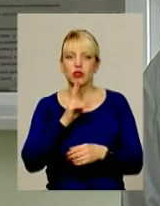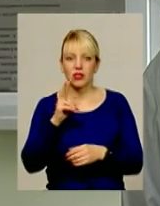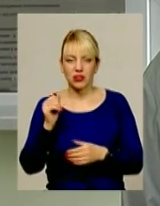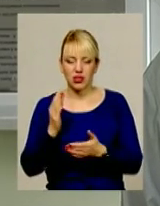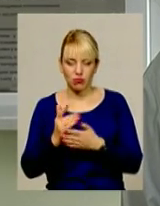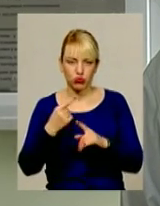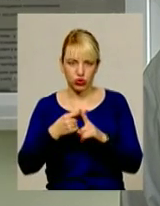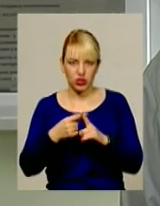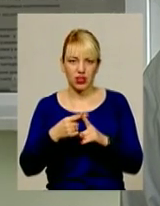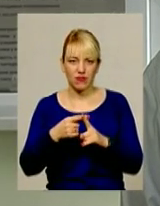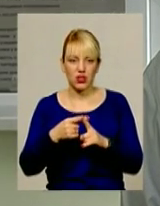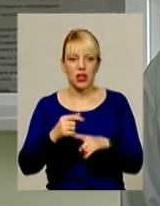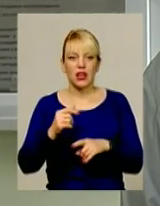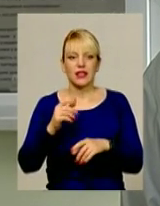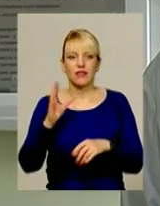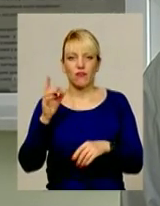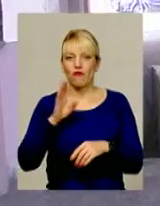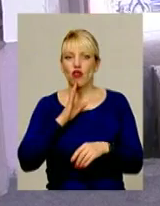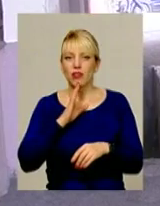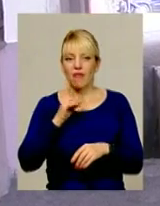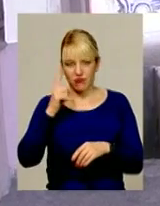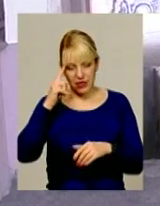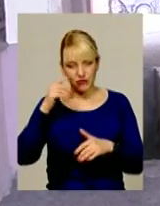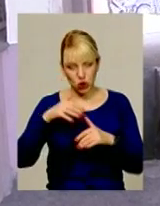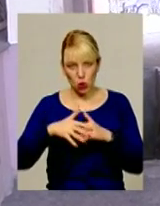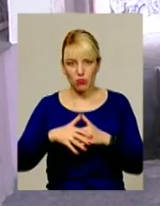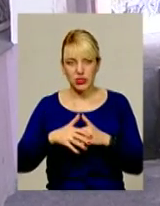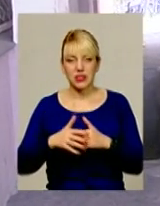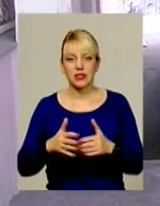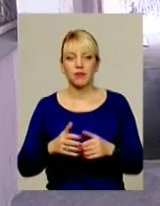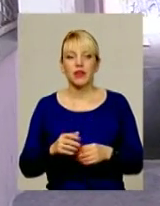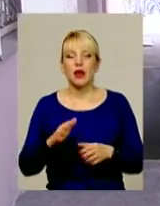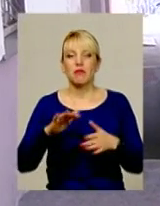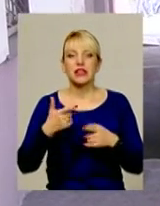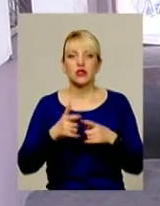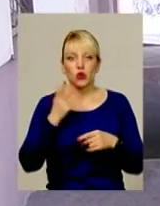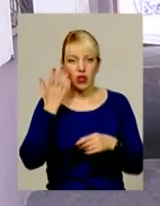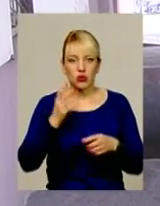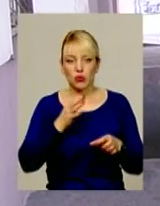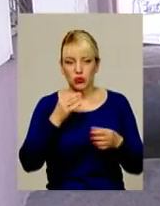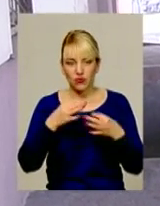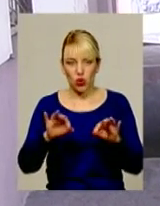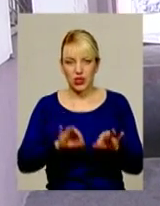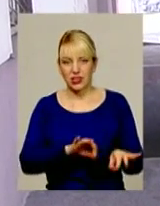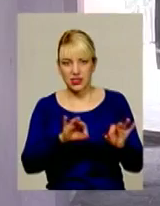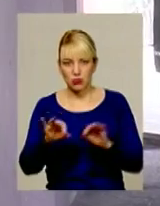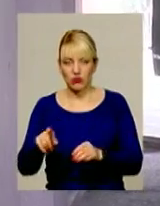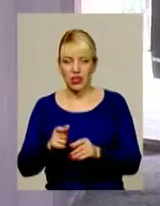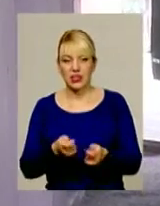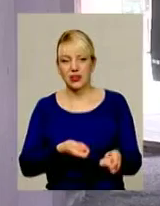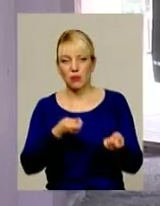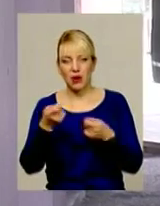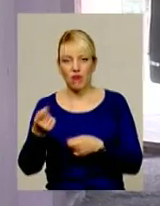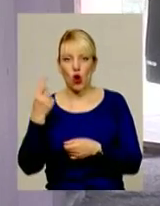позитивною динамікою, вона в свідомості. Після того, як хвору дозволили транспортувати, її допрали до обласної лікарні. Там